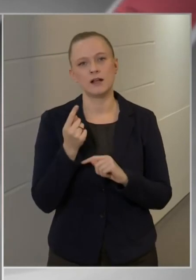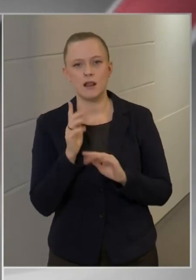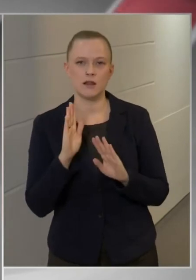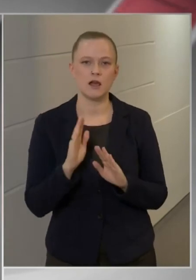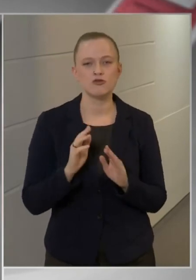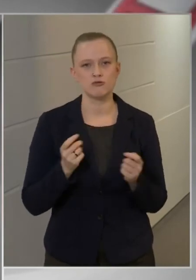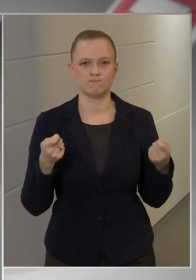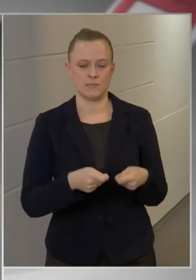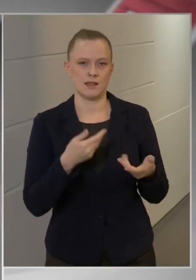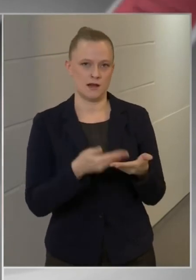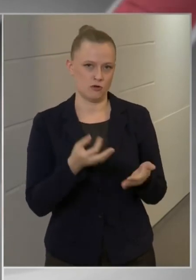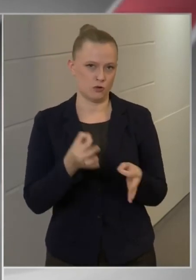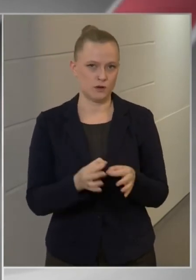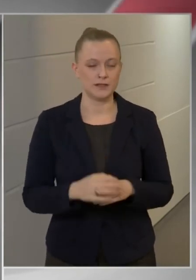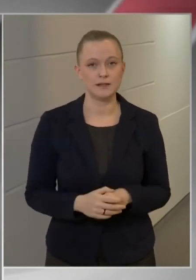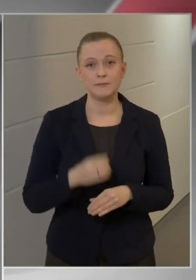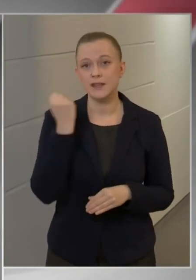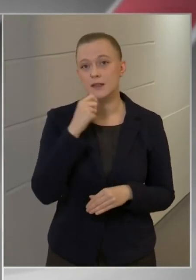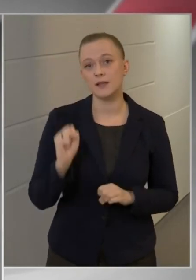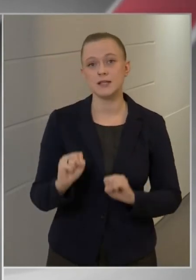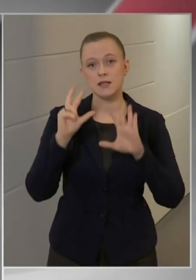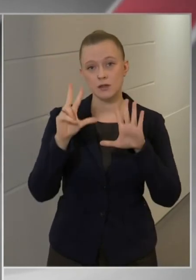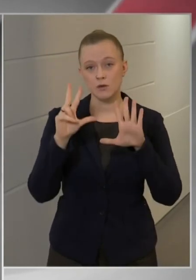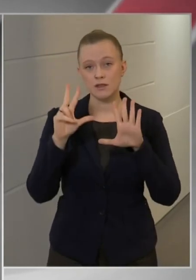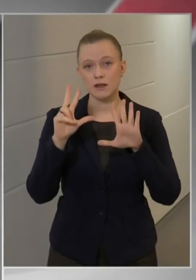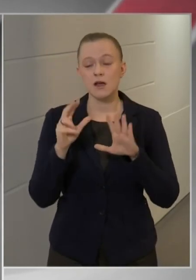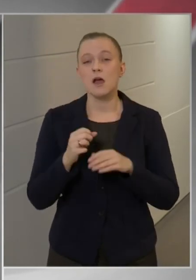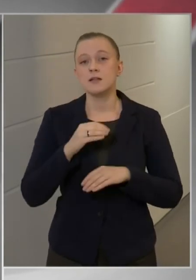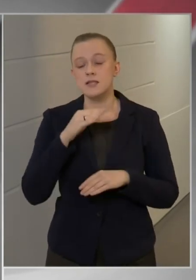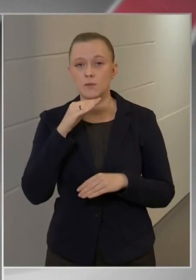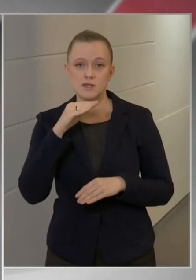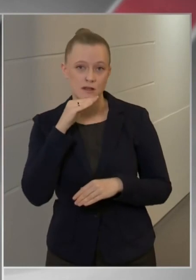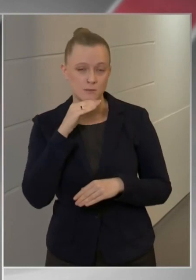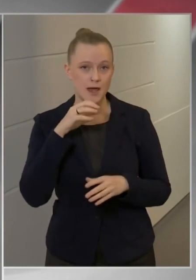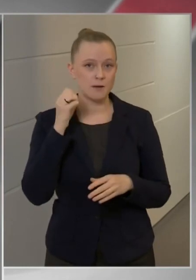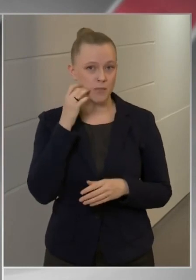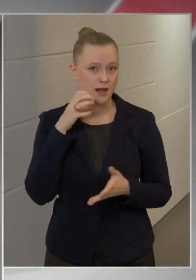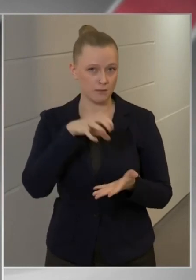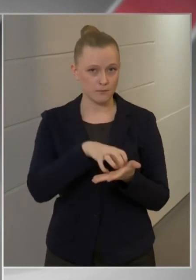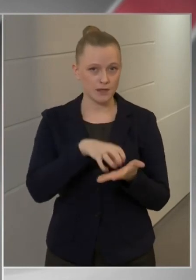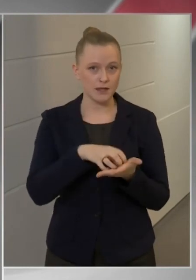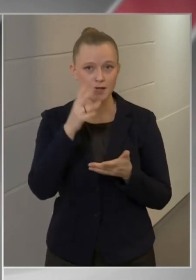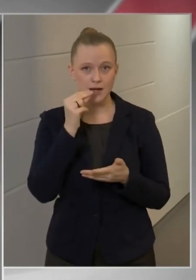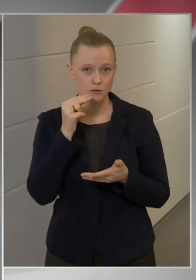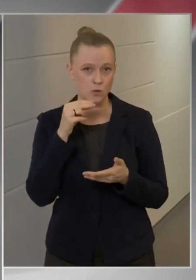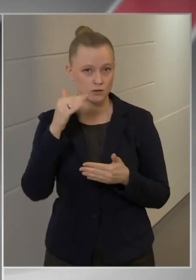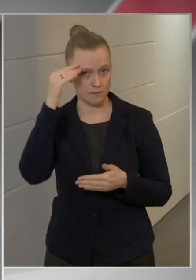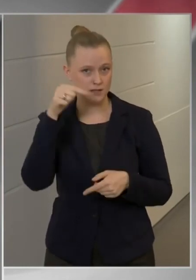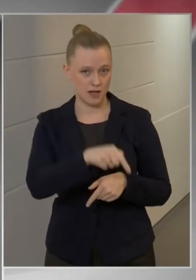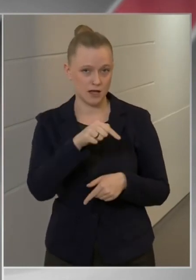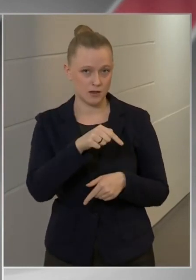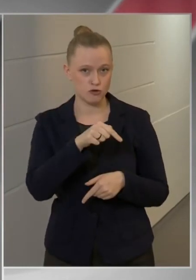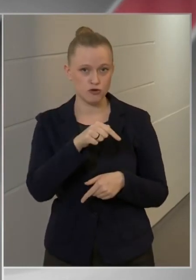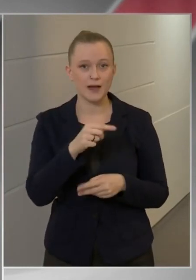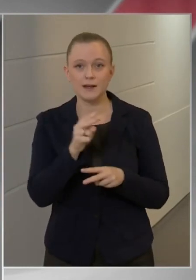hoztunk. Az operatív törzs továbbá arra hívta fel az állampolgárok figyelmét, hogy a járványhelyzet a december 24-i éjszakán sem